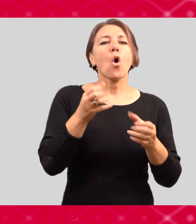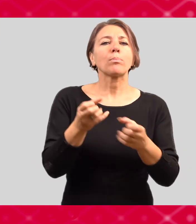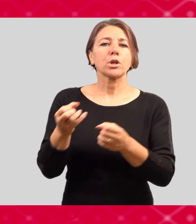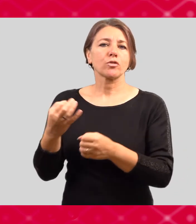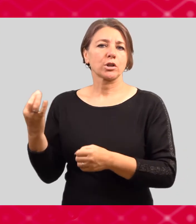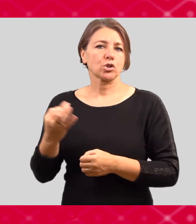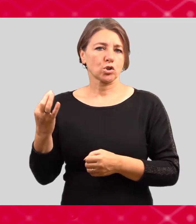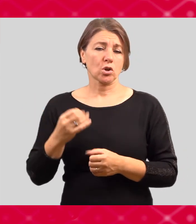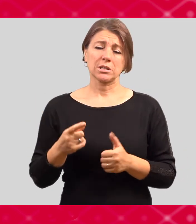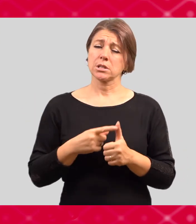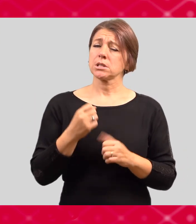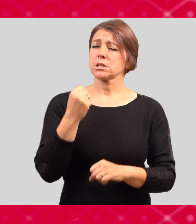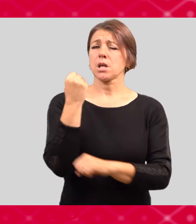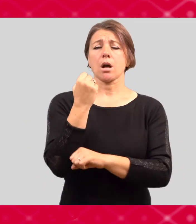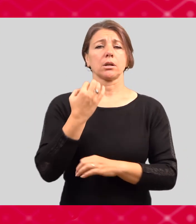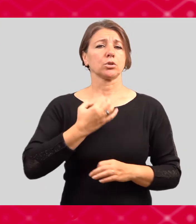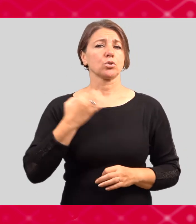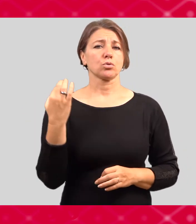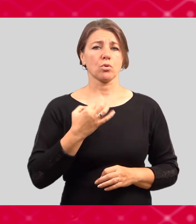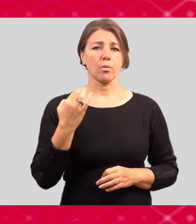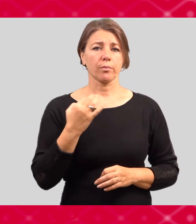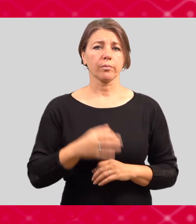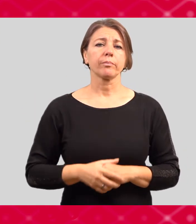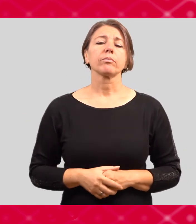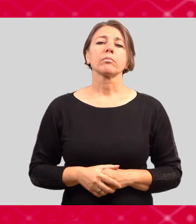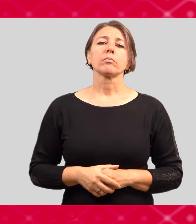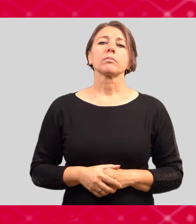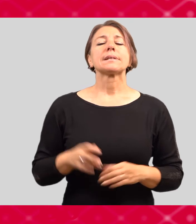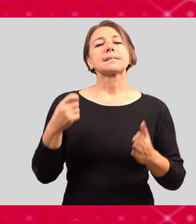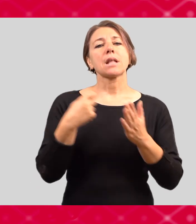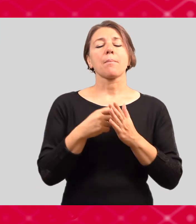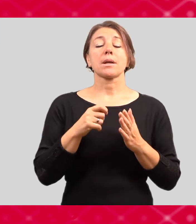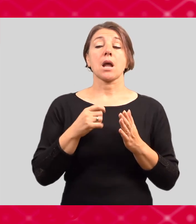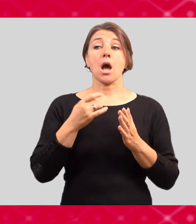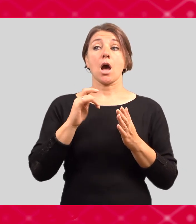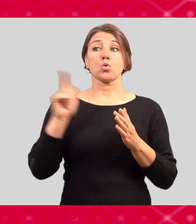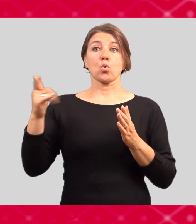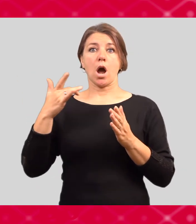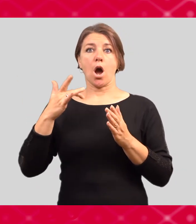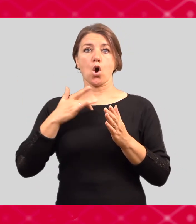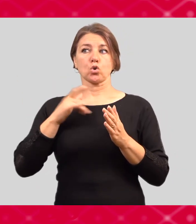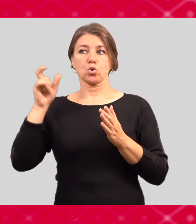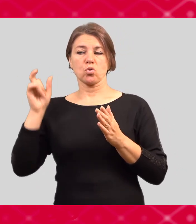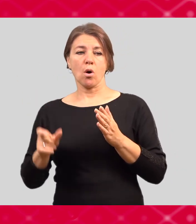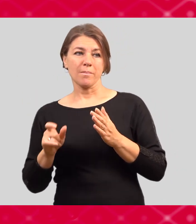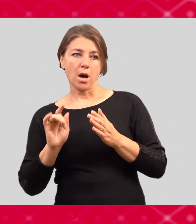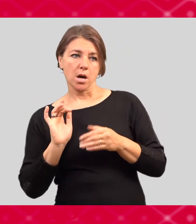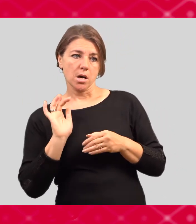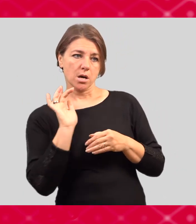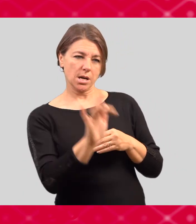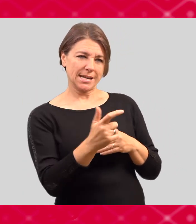Takže je to spíše otázka moci, než otázka nějakého sexuální